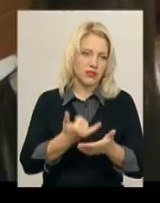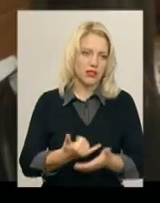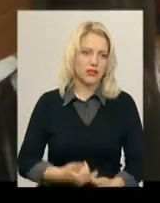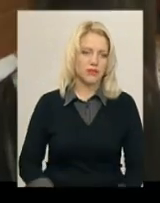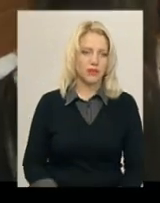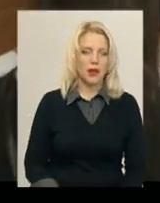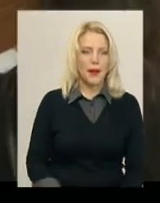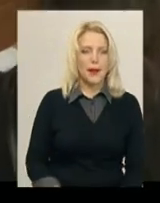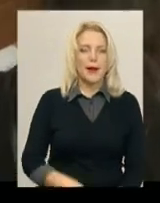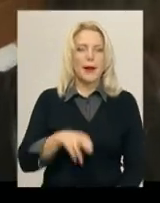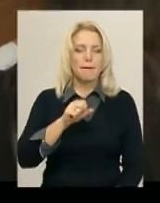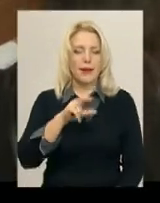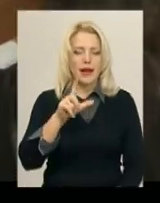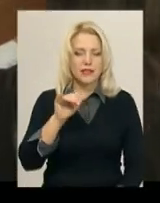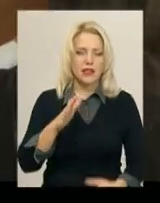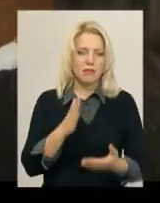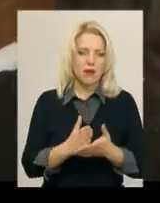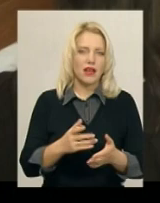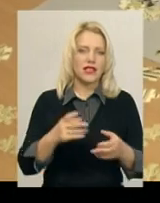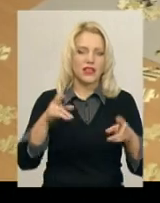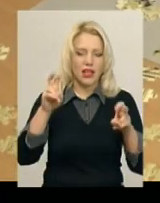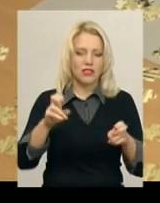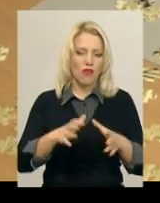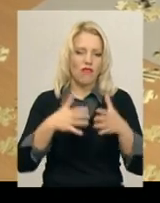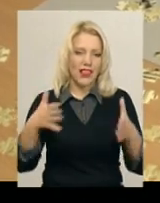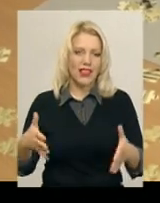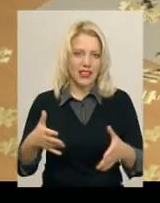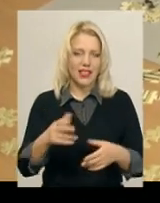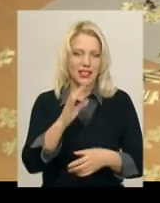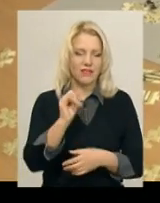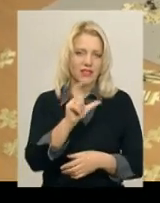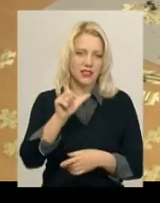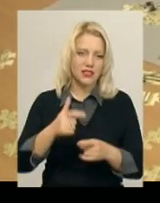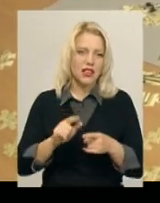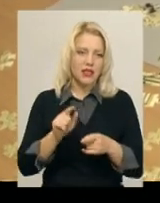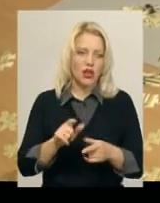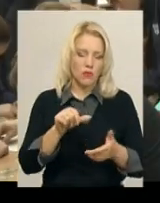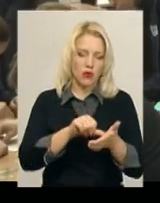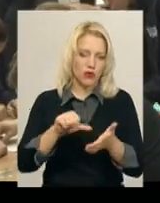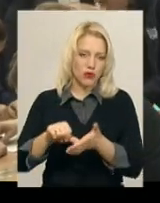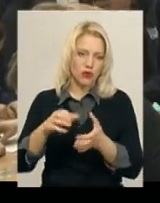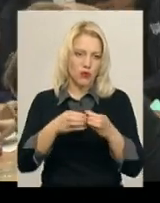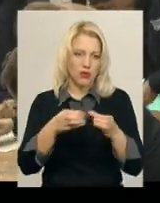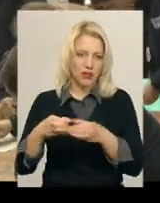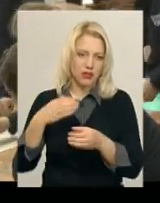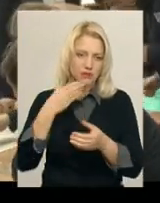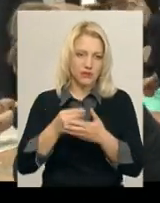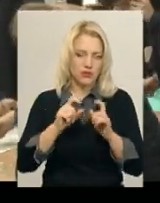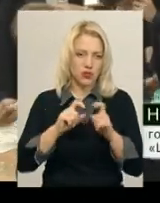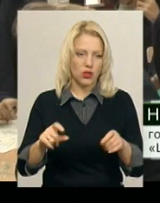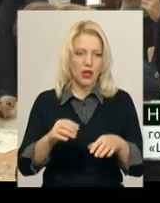Пазл-квест має назву «Великий віз». Команди сформовані в групи, кожна з яких представляє свою школу. Ми проводимо